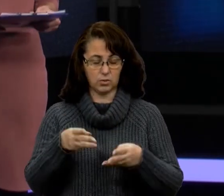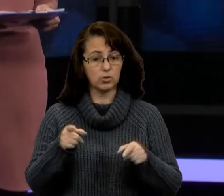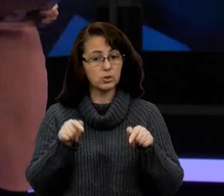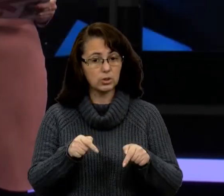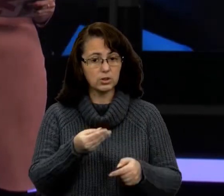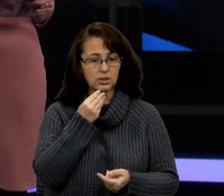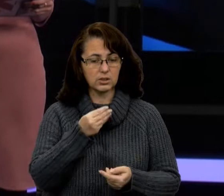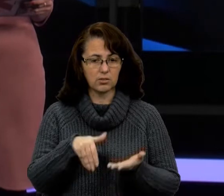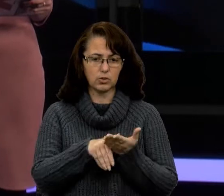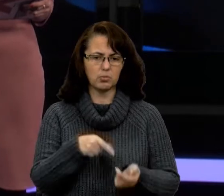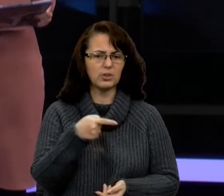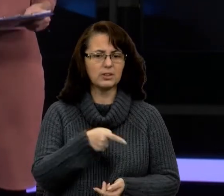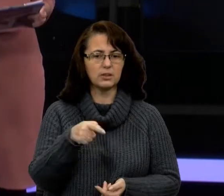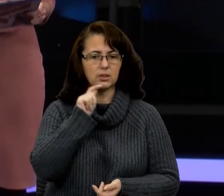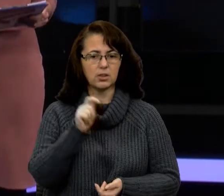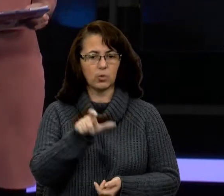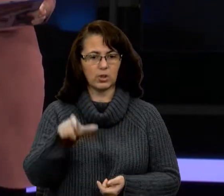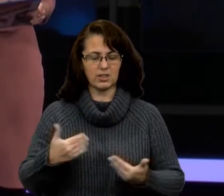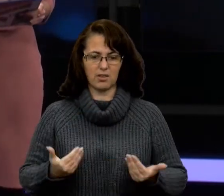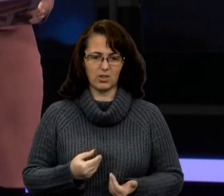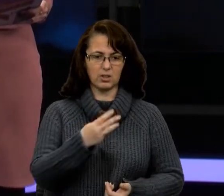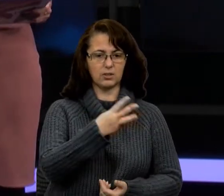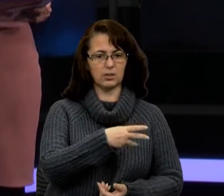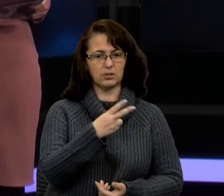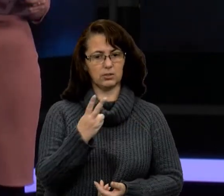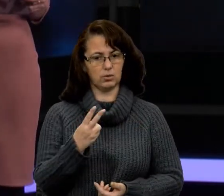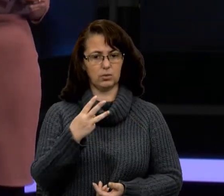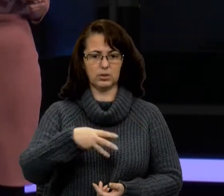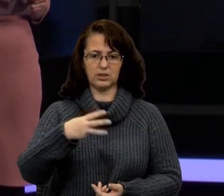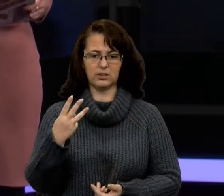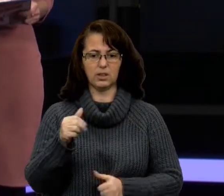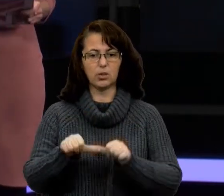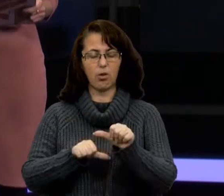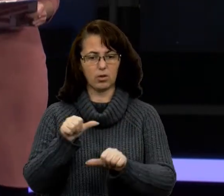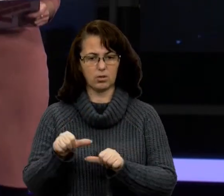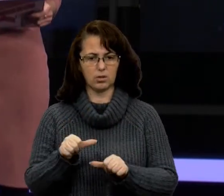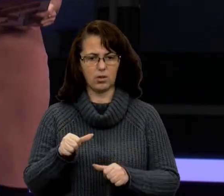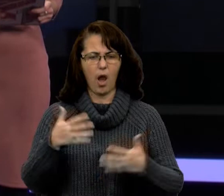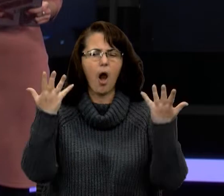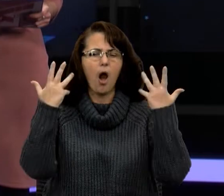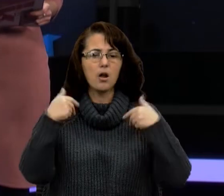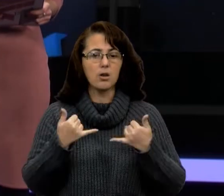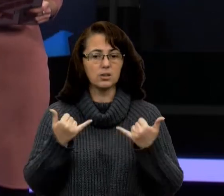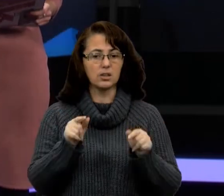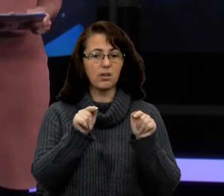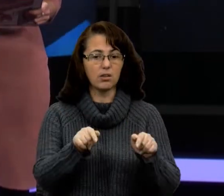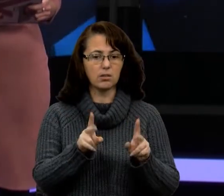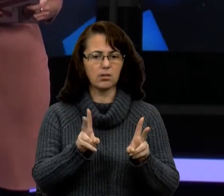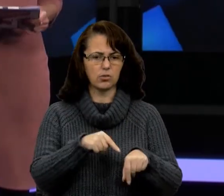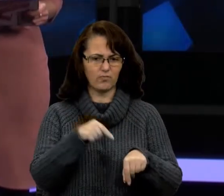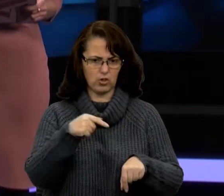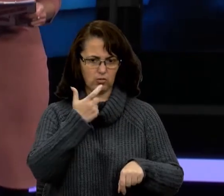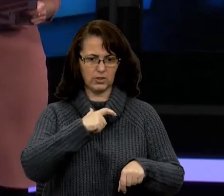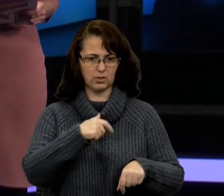тисячам українців вижити 32-го, 33-го. Розкіш для тих, хто відчув на собі